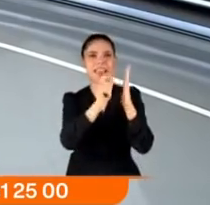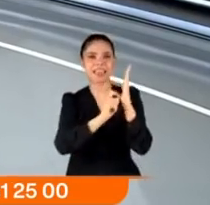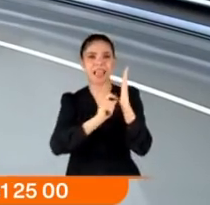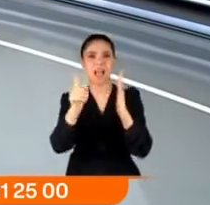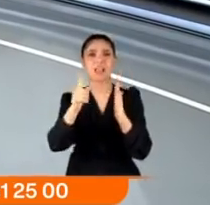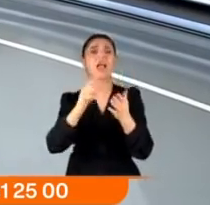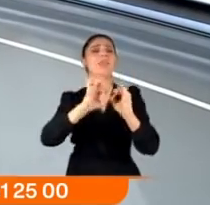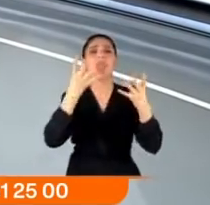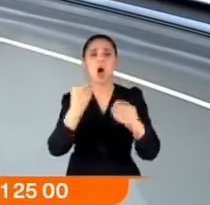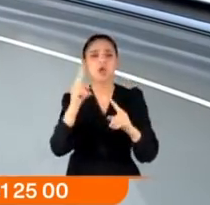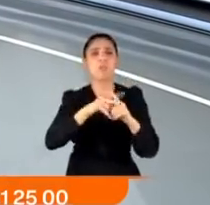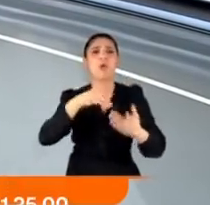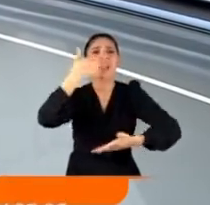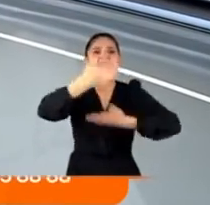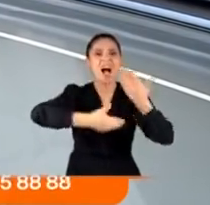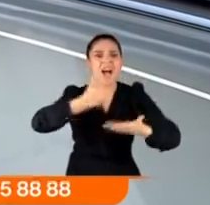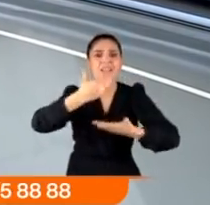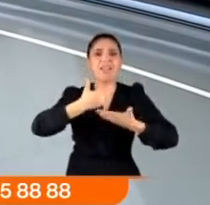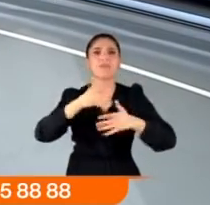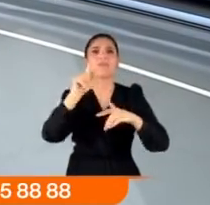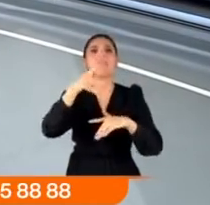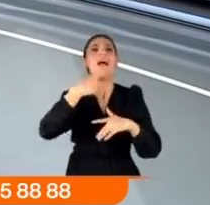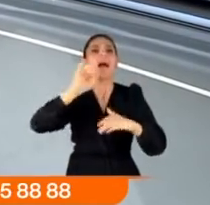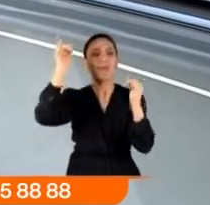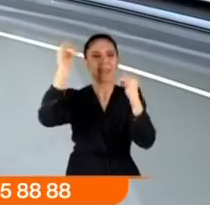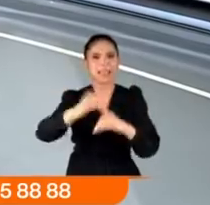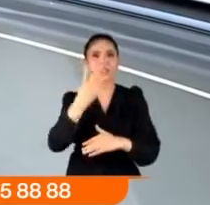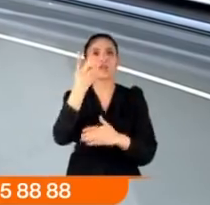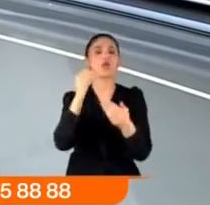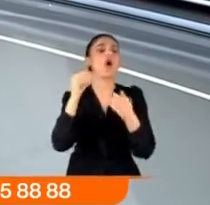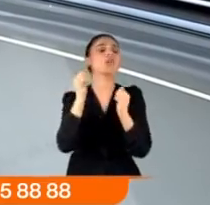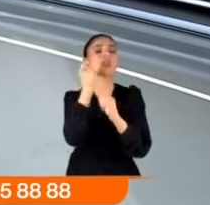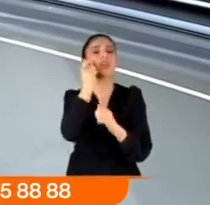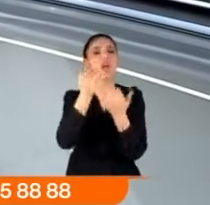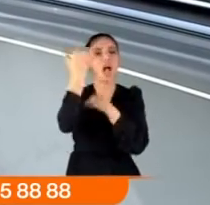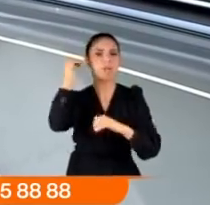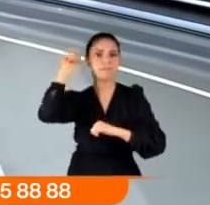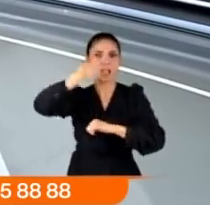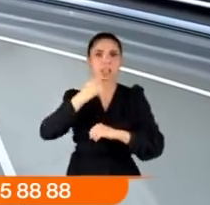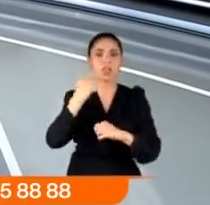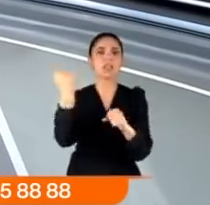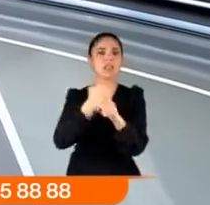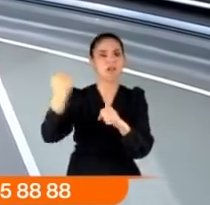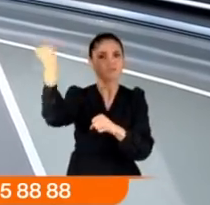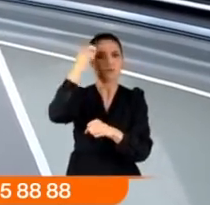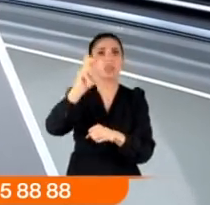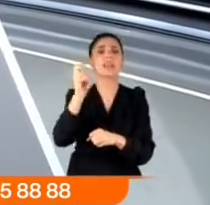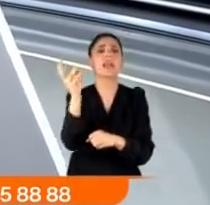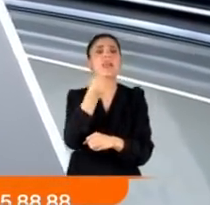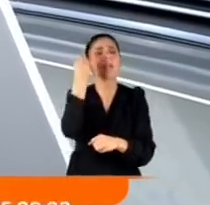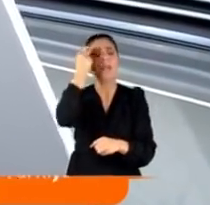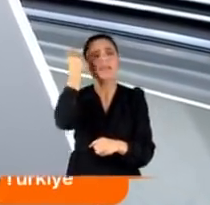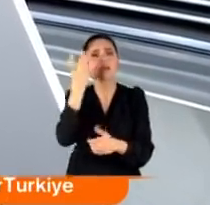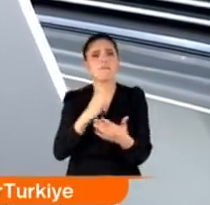Daha doğrusu başına gelenleri polise böyle anlattı. Aynen aktarayım. Ablamlardan gelirken 4 kişi arkamdan saldırdı diyor. Taşla vurdular. 8 dikiş atıldı